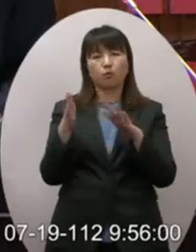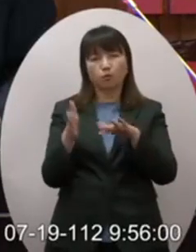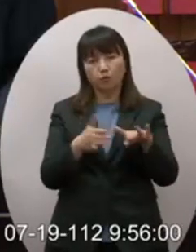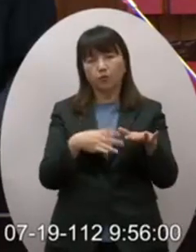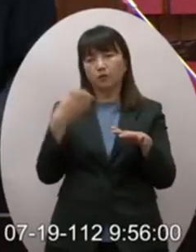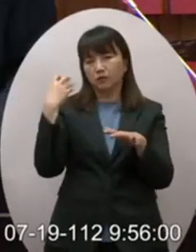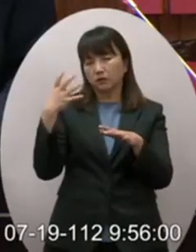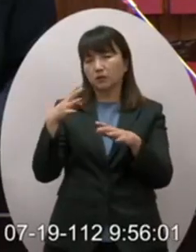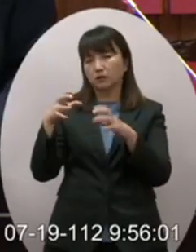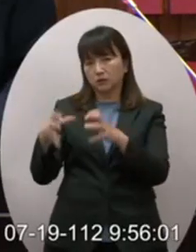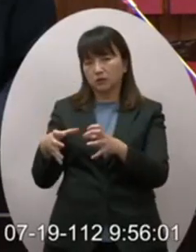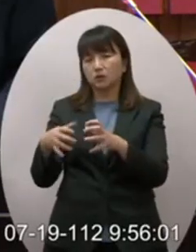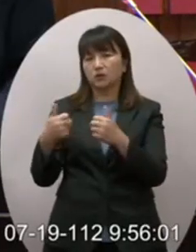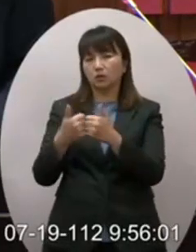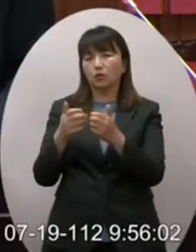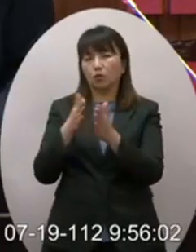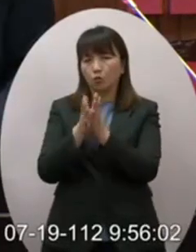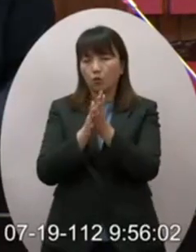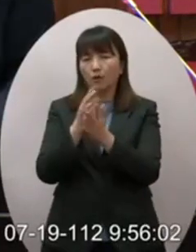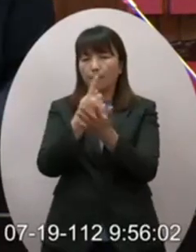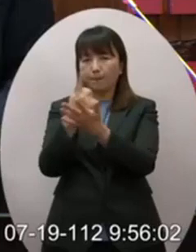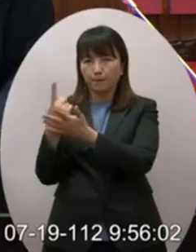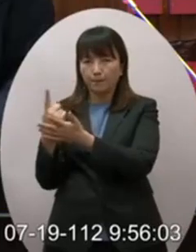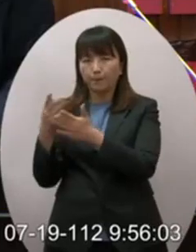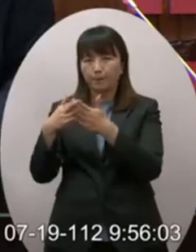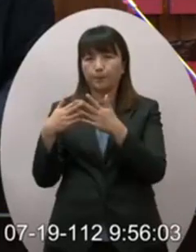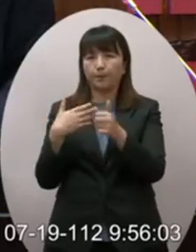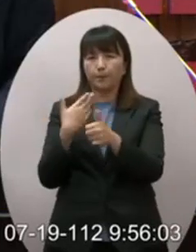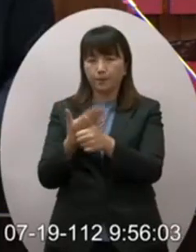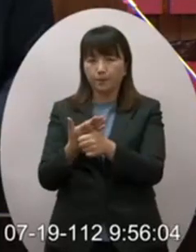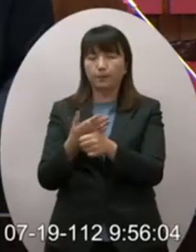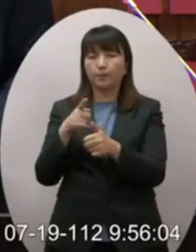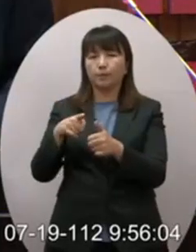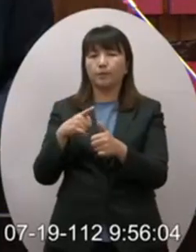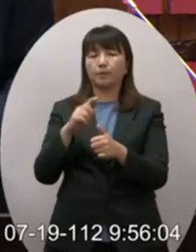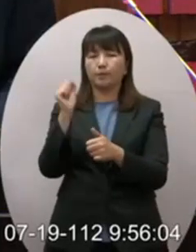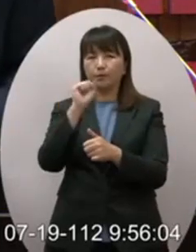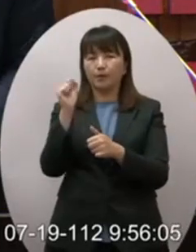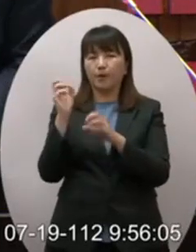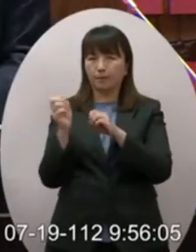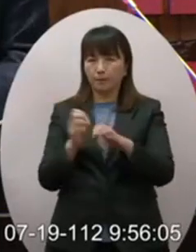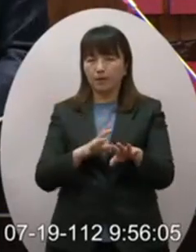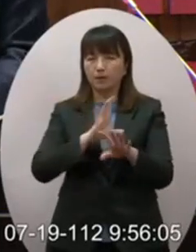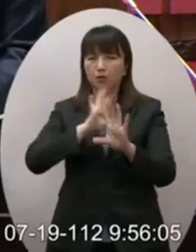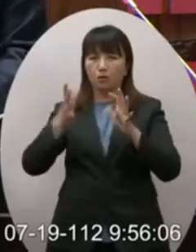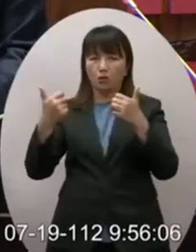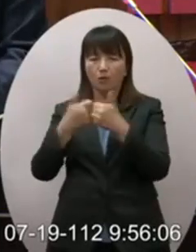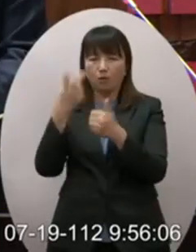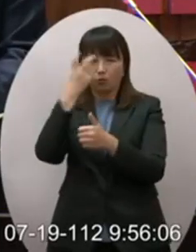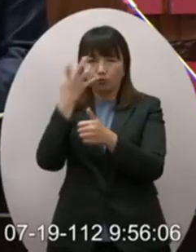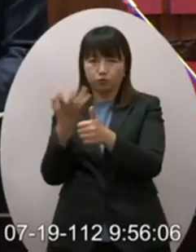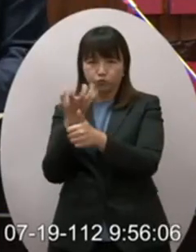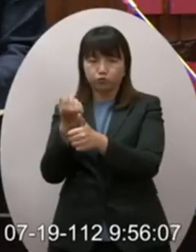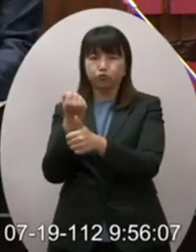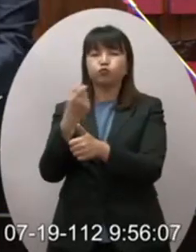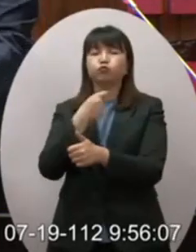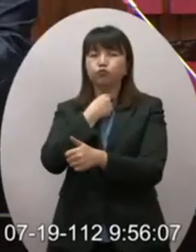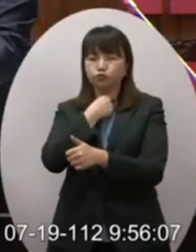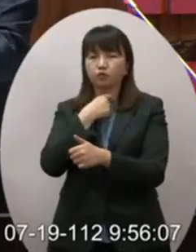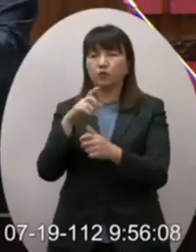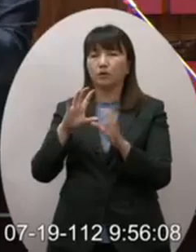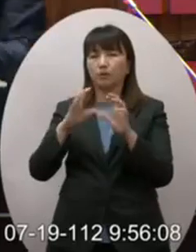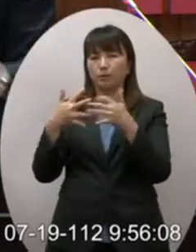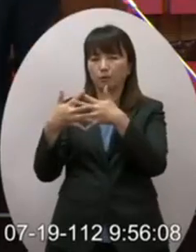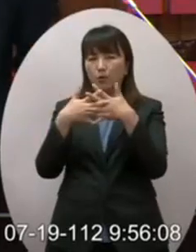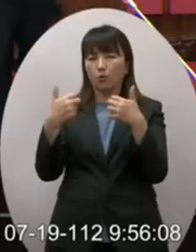另外成立一個必有要求大家來通過為什麼他不能放棄他的國會監督審查權所以美國